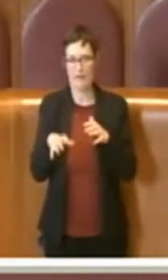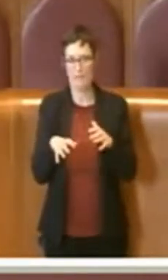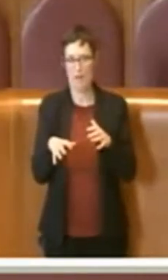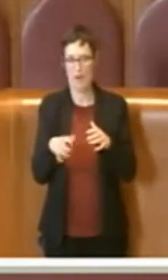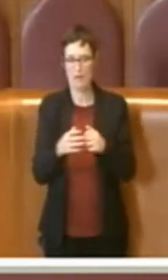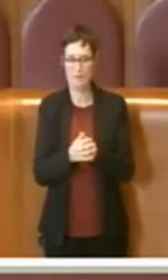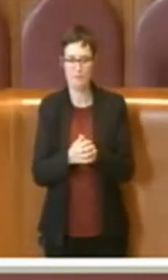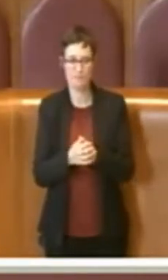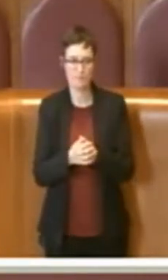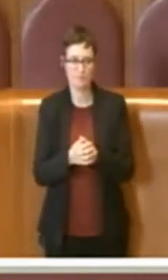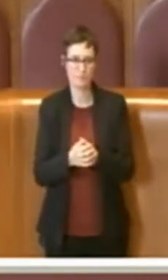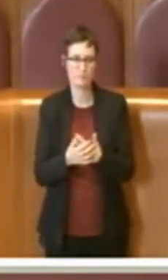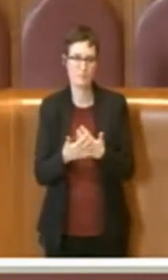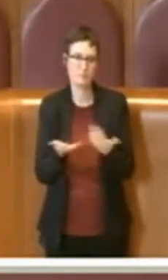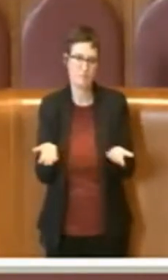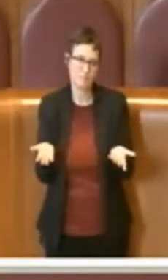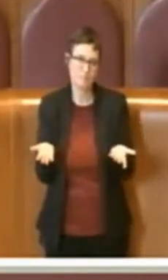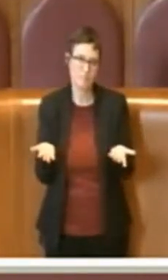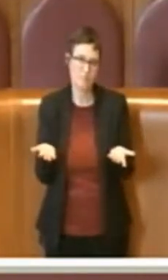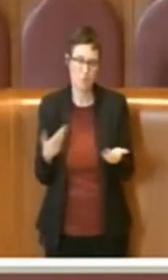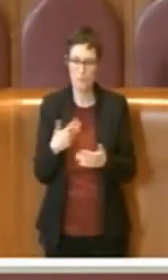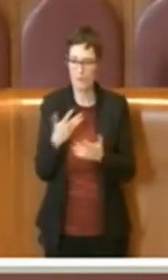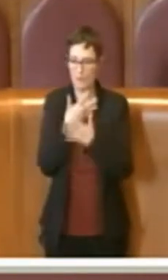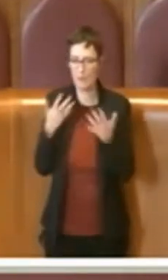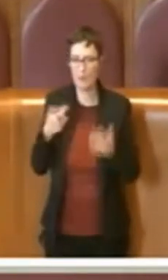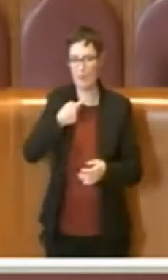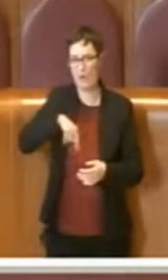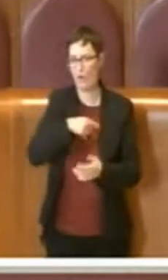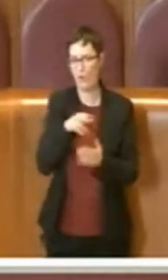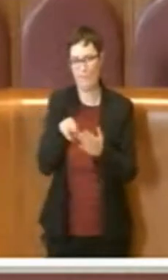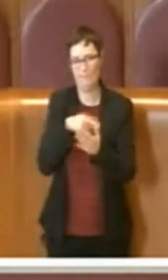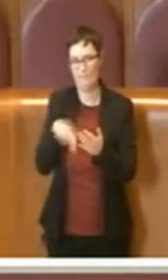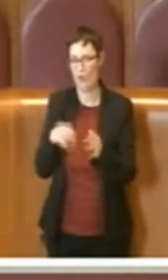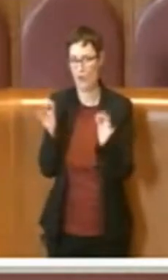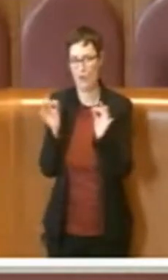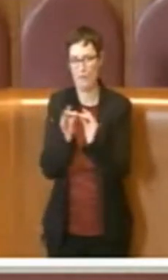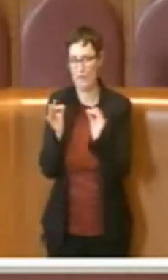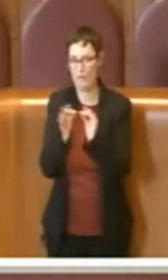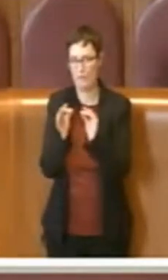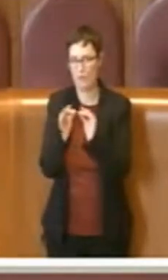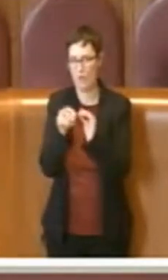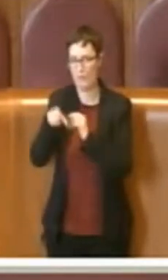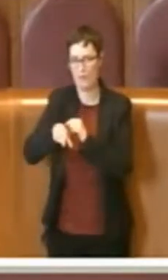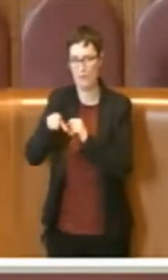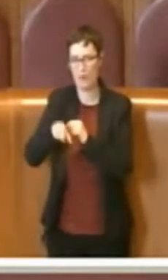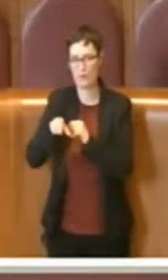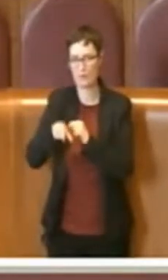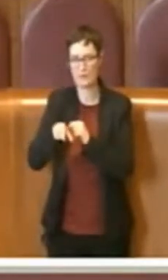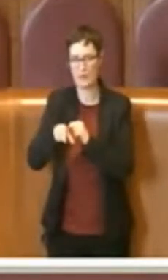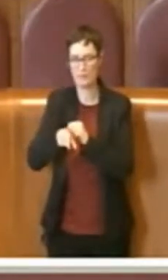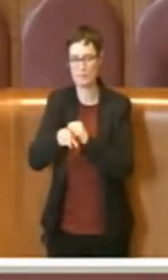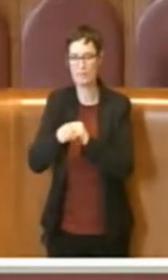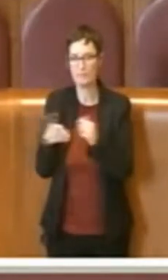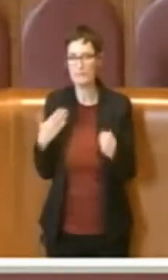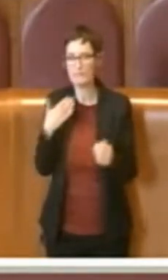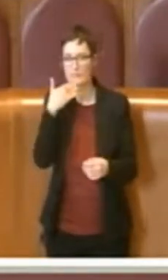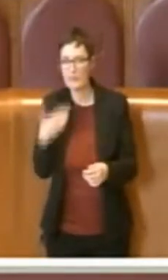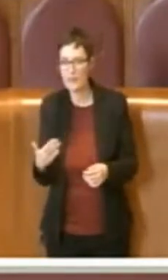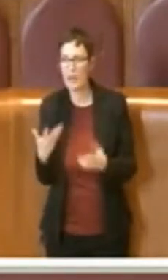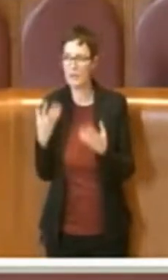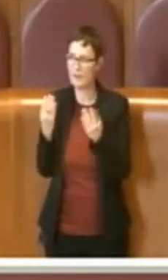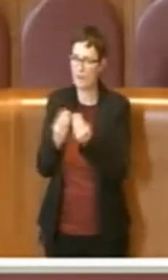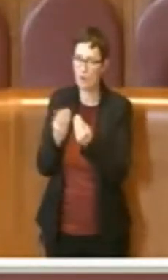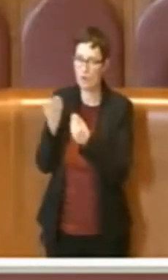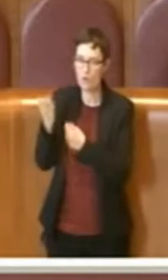Ecco, perciò non possiamo che votare a favore di questa mozione, ringraziando appunto il collega